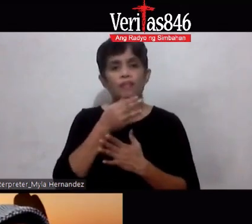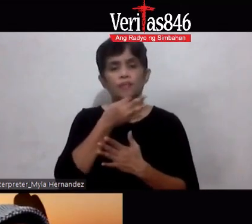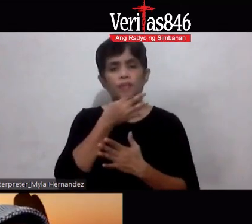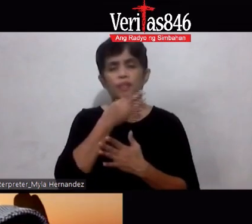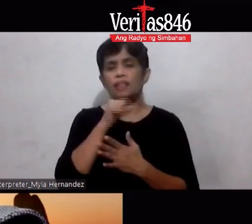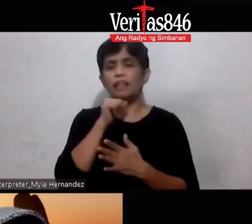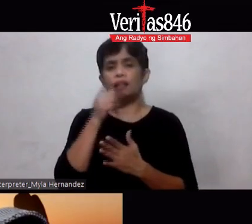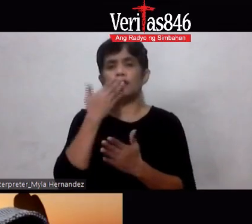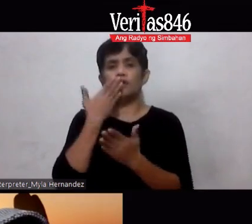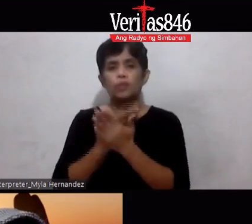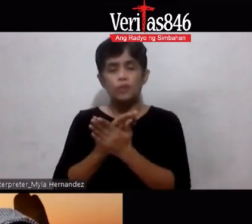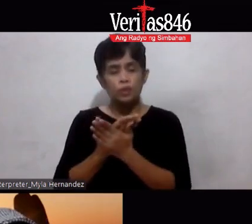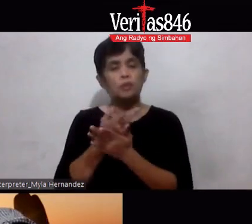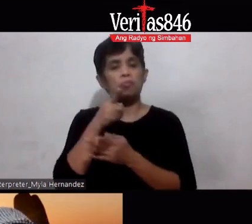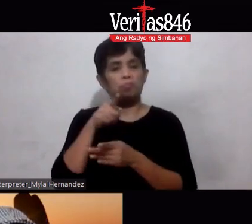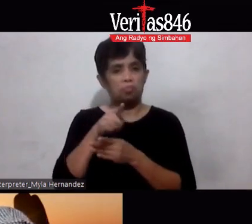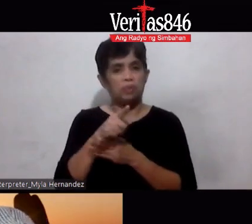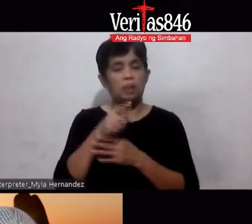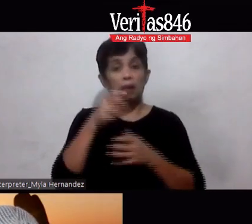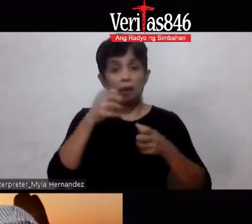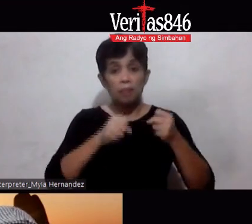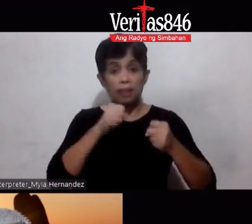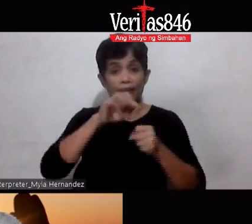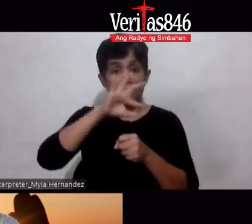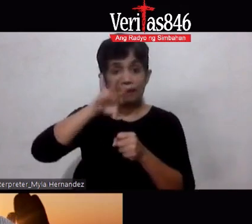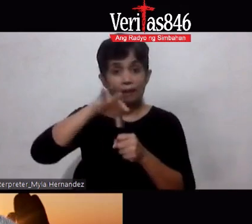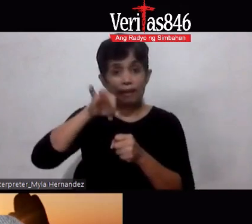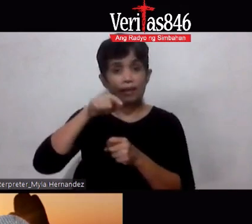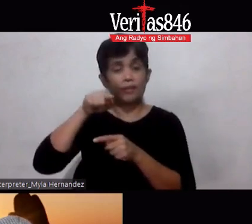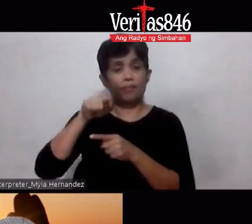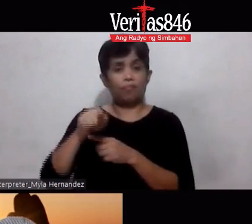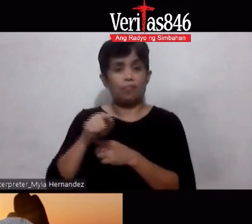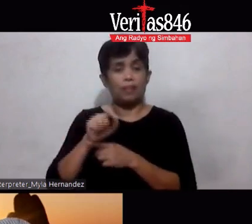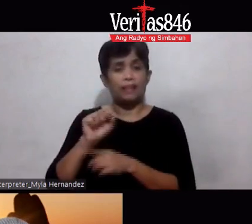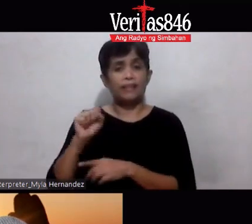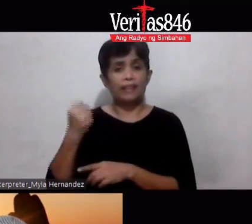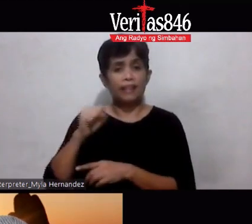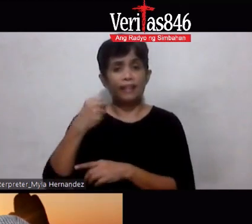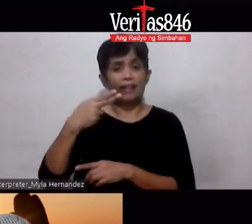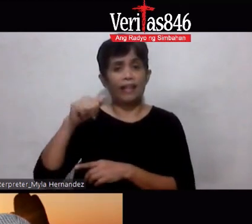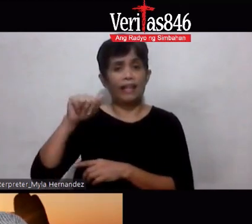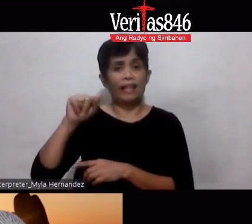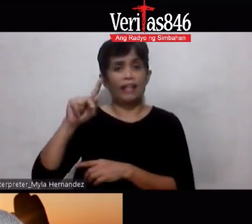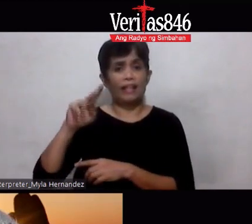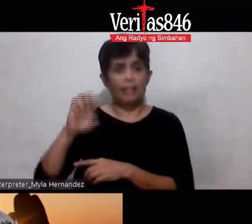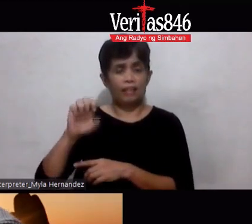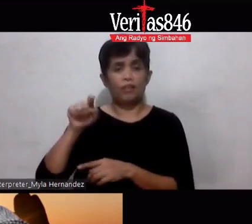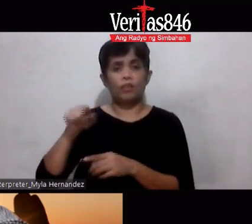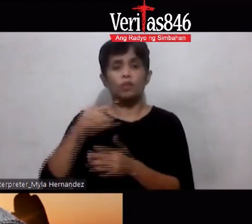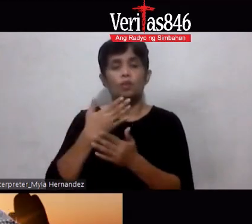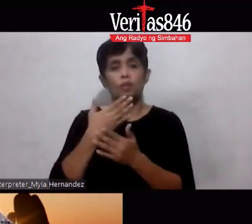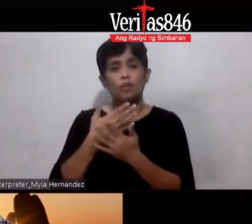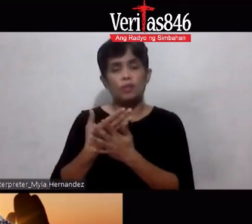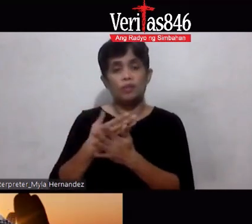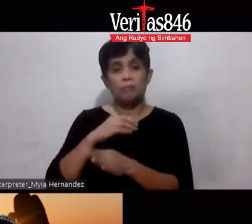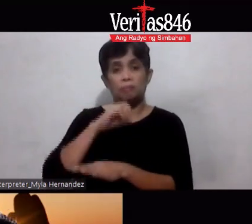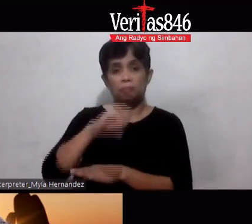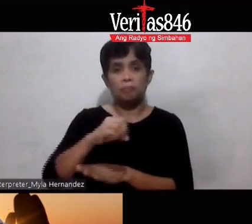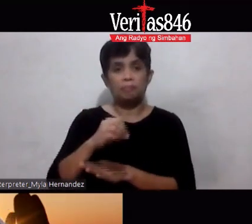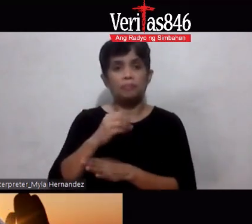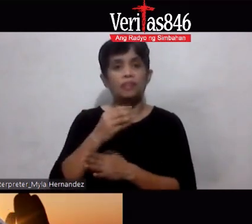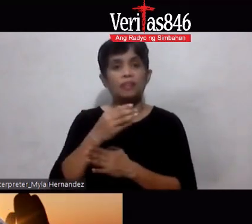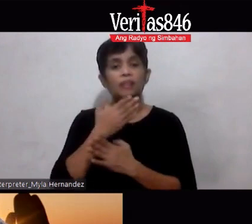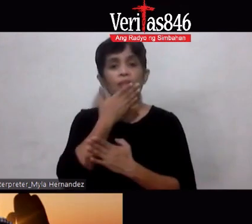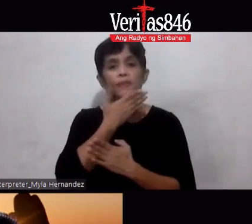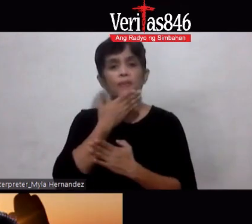uso yung mga milky-milky Yung mga shake-shake Pero yung sobrang asukal Hindi nakakabuti Nakakasama Okay